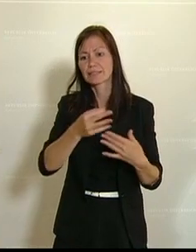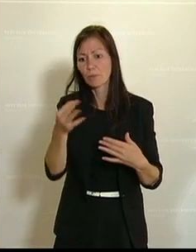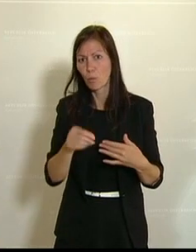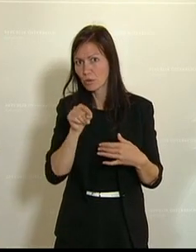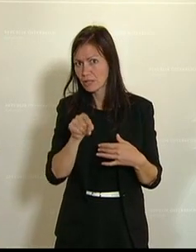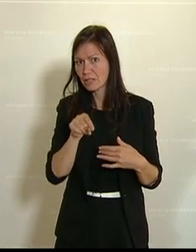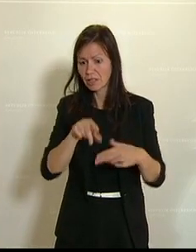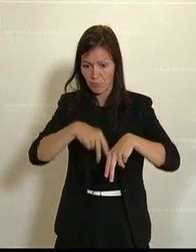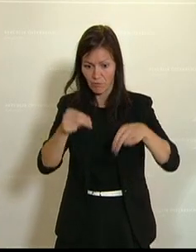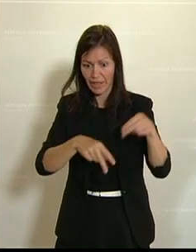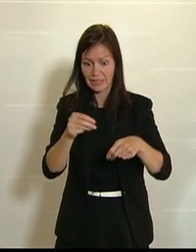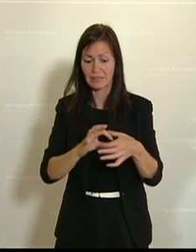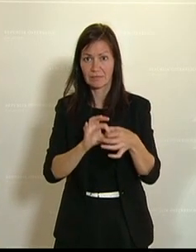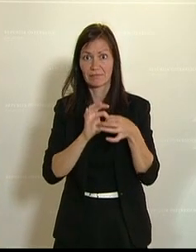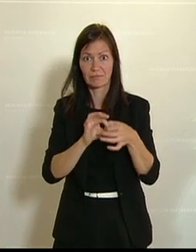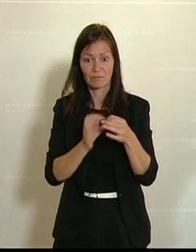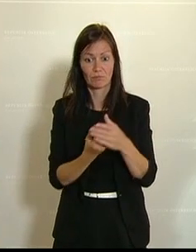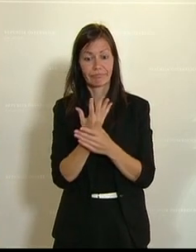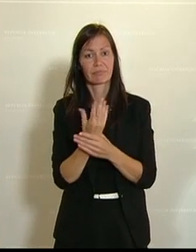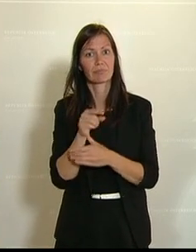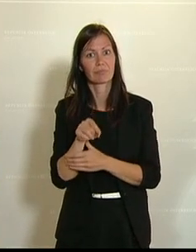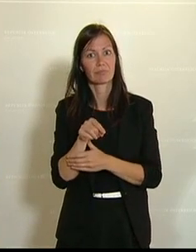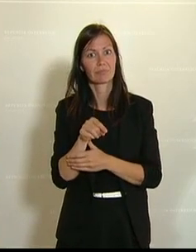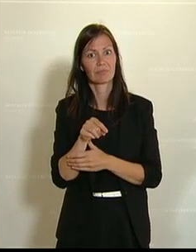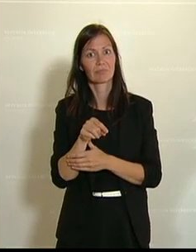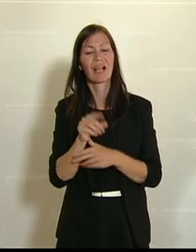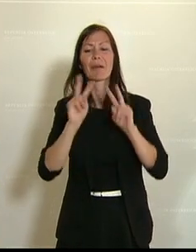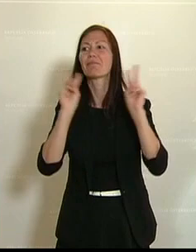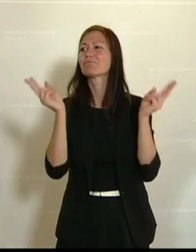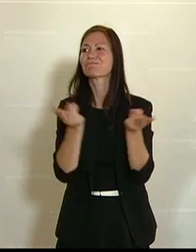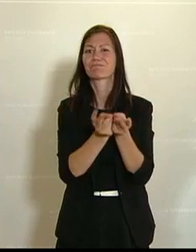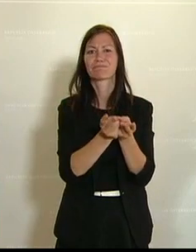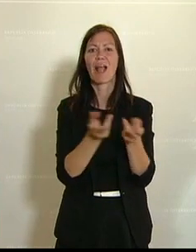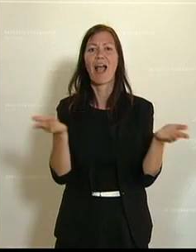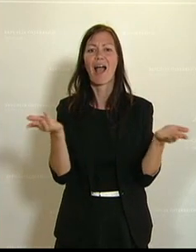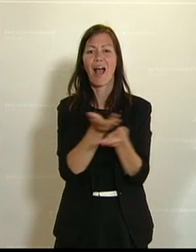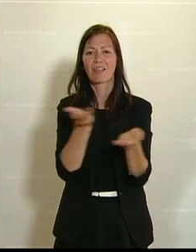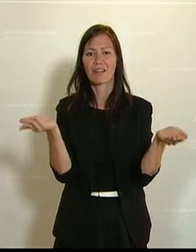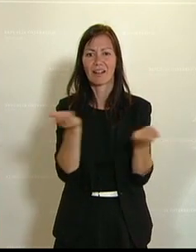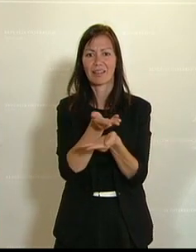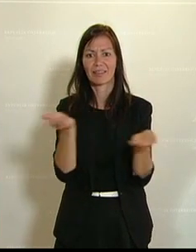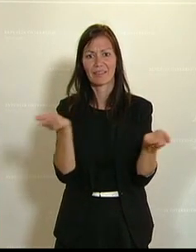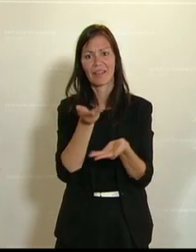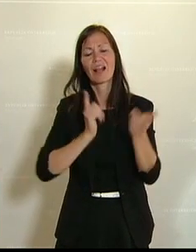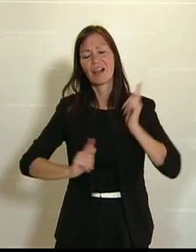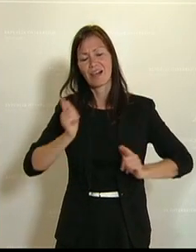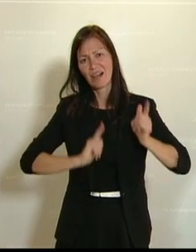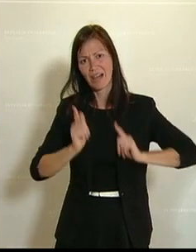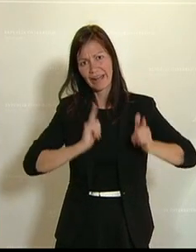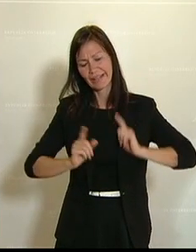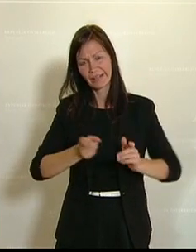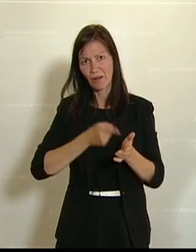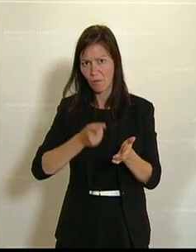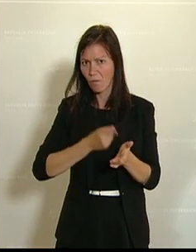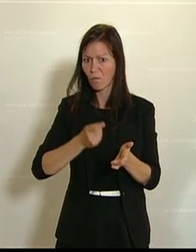Aufgrund des globalen Handels besteht aber leider immer öfter die Gefahr, dass gefährliche Pflanzenschädlinge auch in